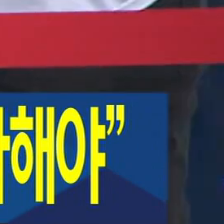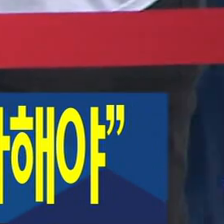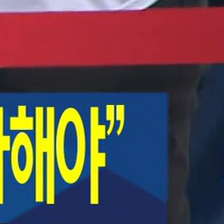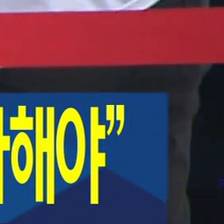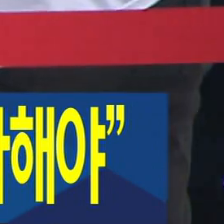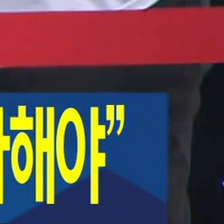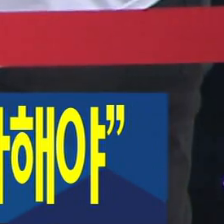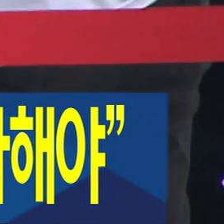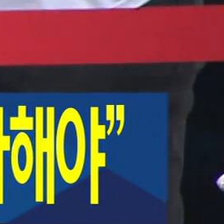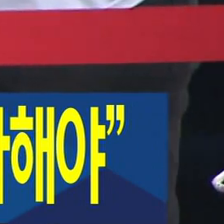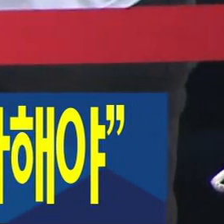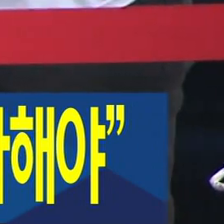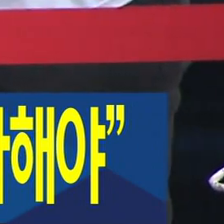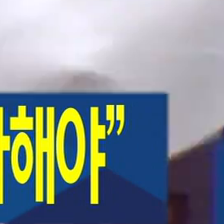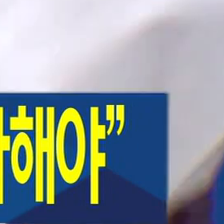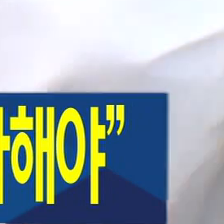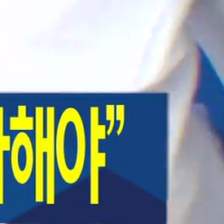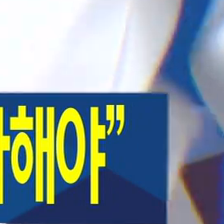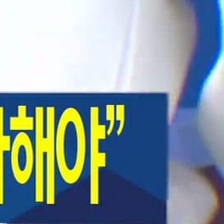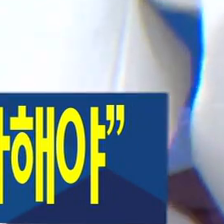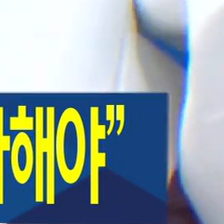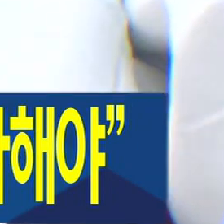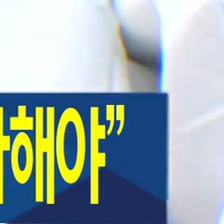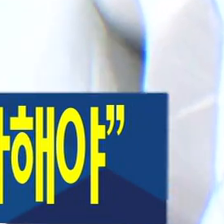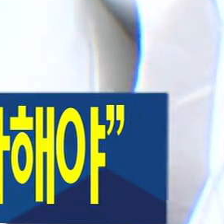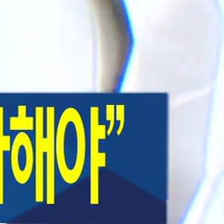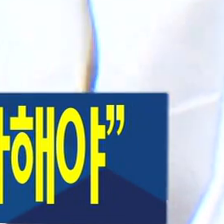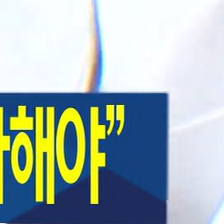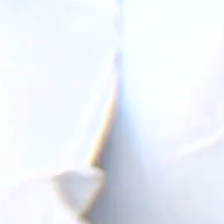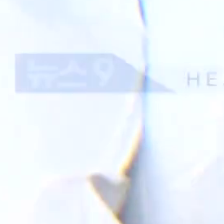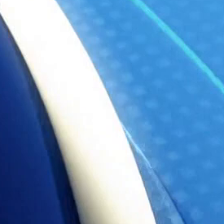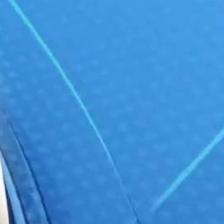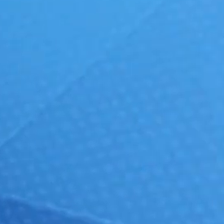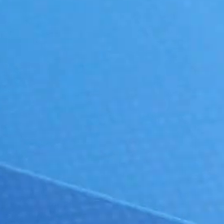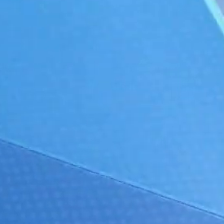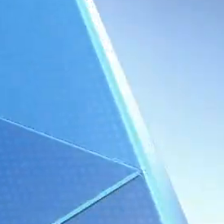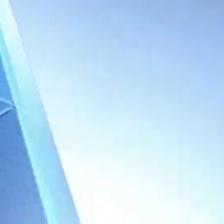지금까지 생생 지구촌이었습니다.